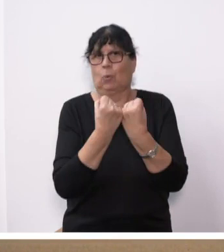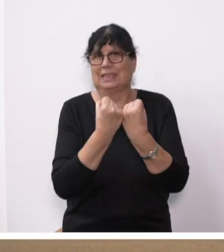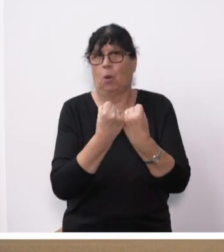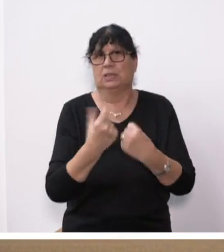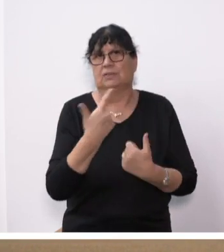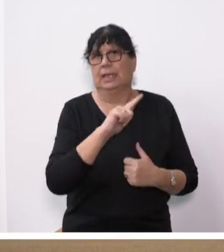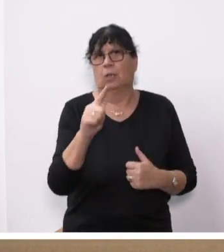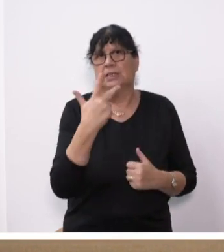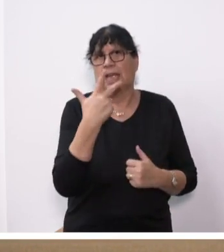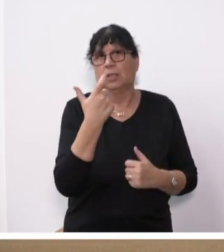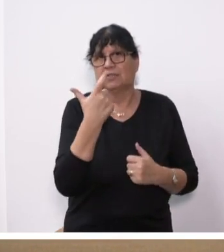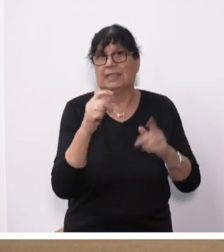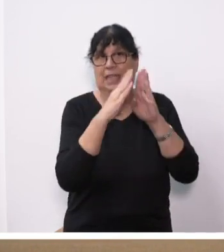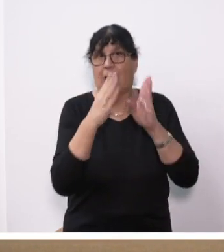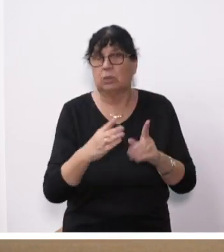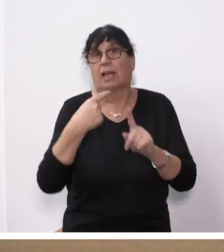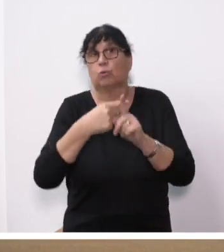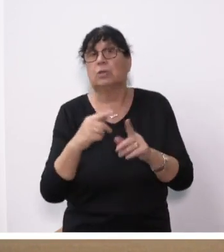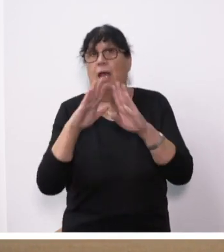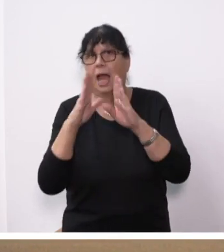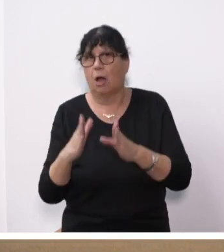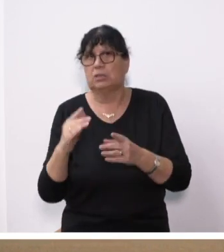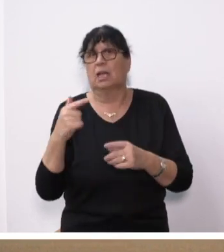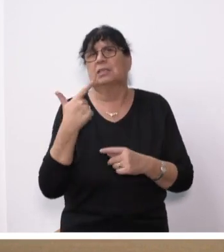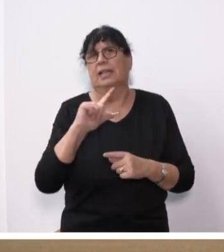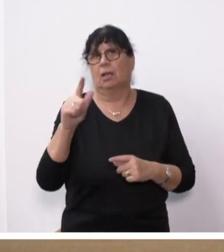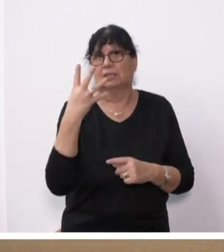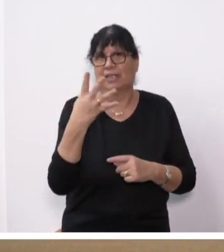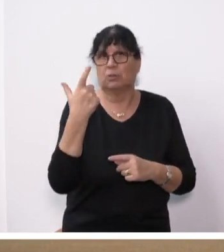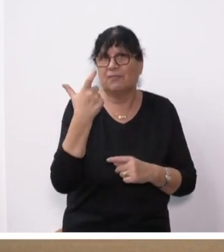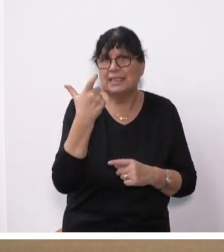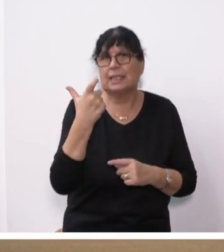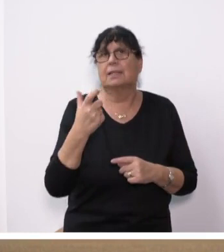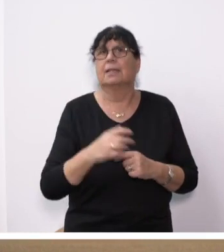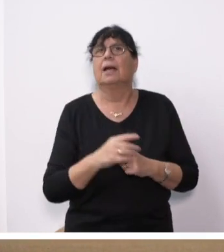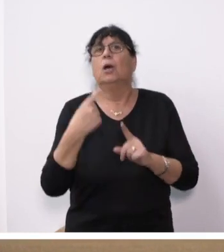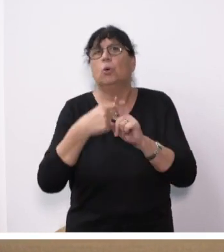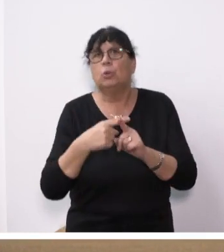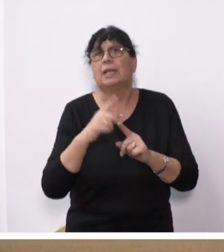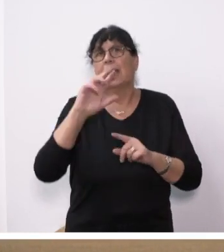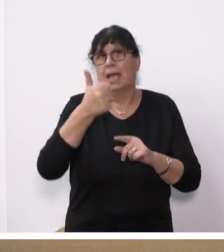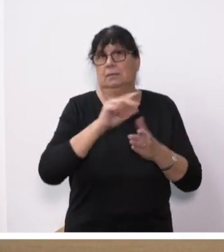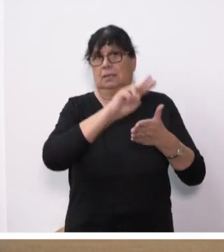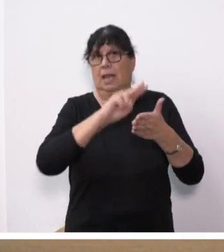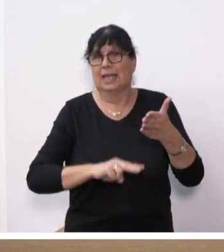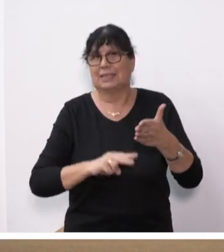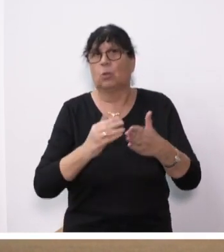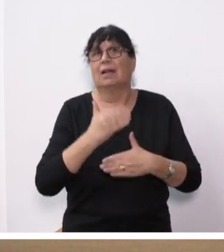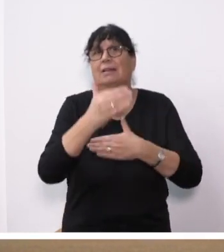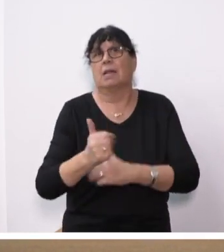sowie für das Haushaltsjahr 2024 und die erste Lesung des